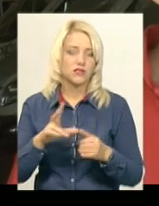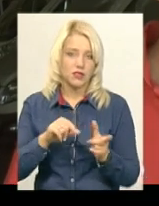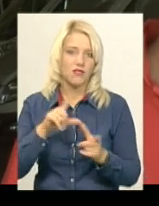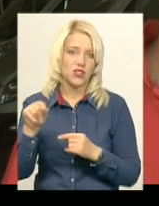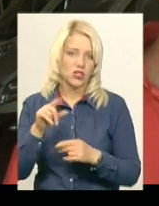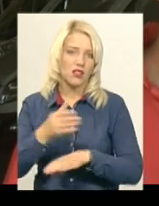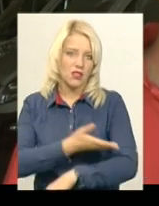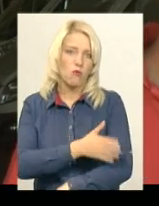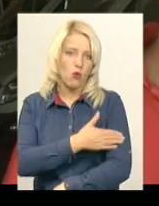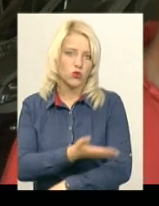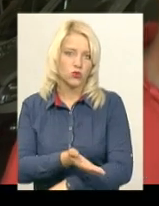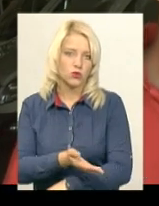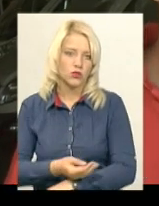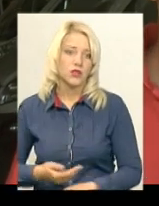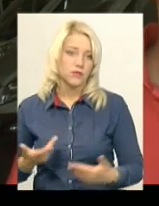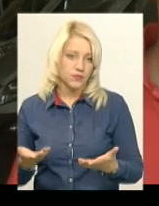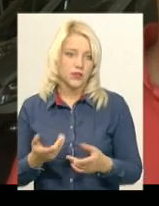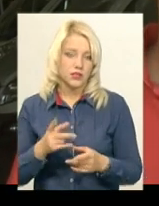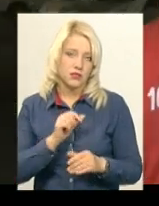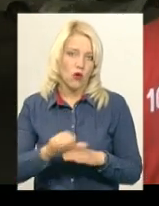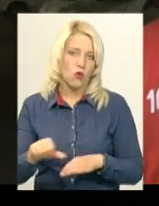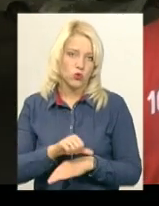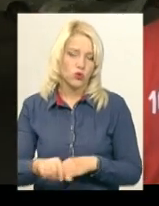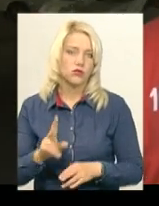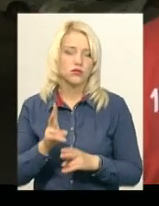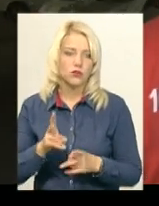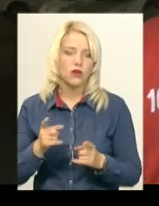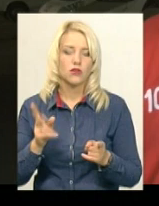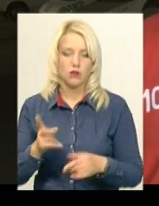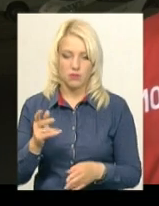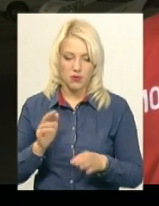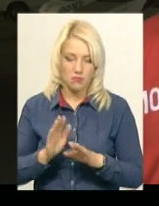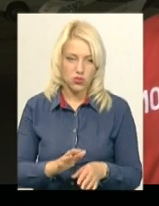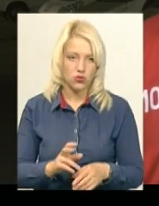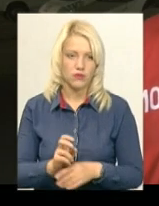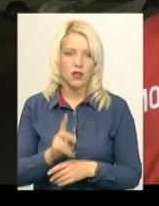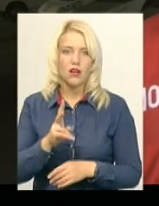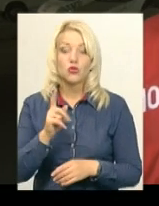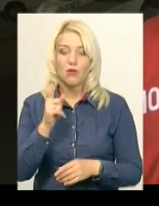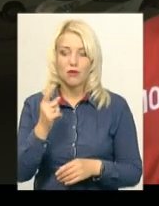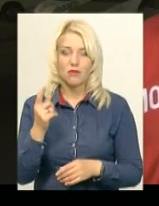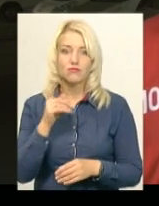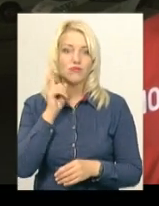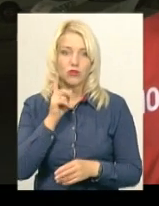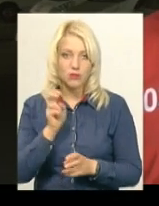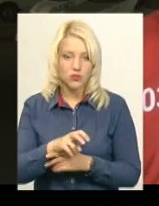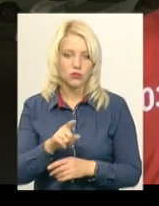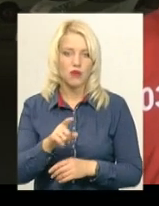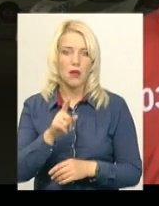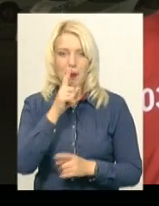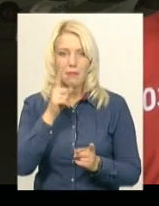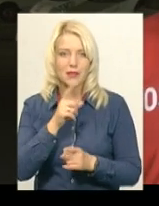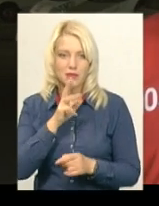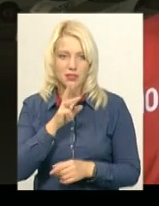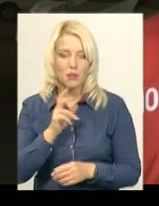виїжджають на Польщу і далі за кордонах. Хто тільки прийшов на роботу, їм, тому, що мінімал платять. Хто працює трошки